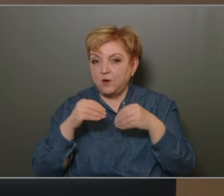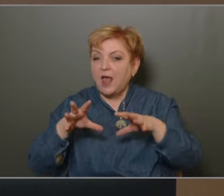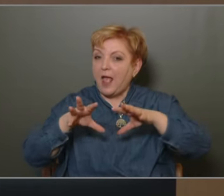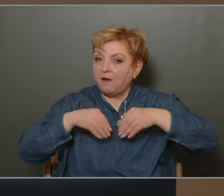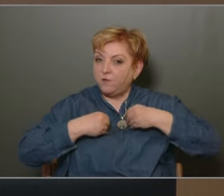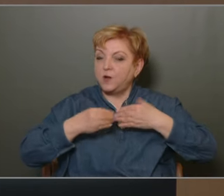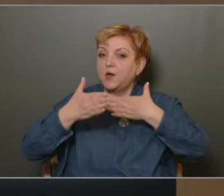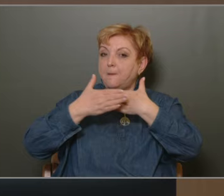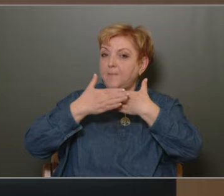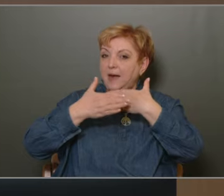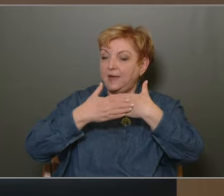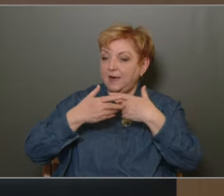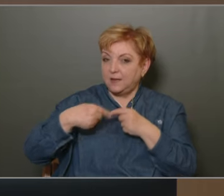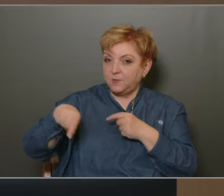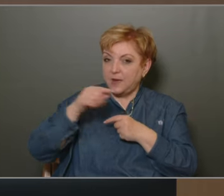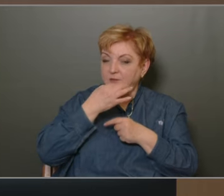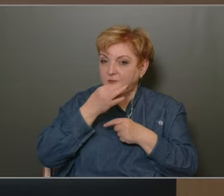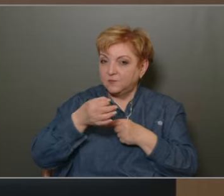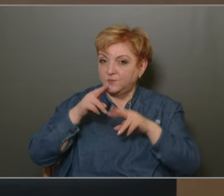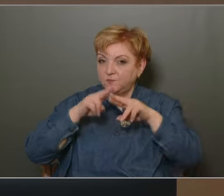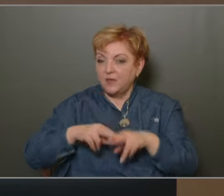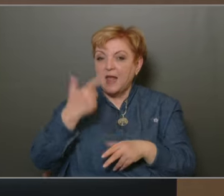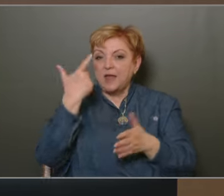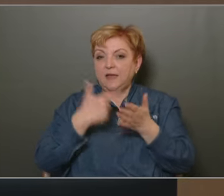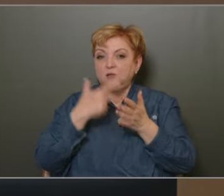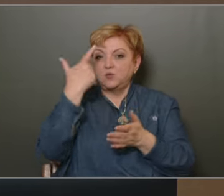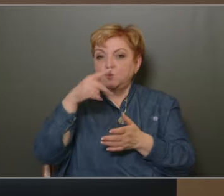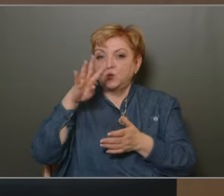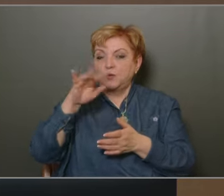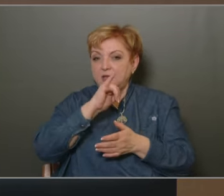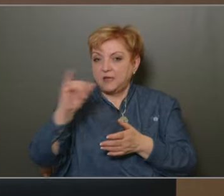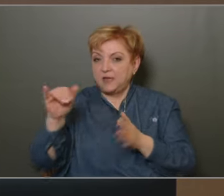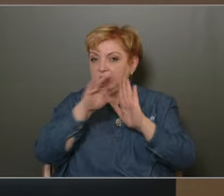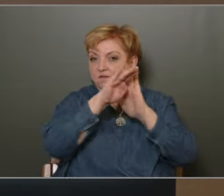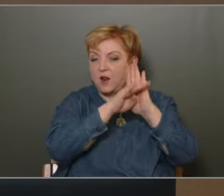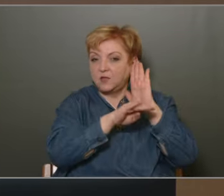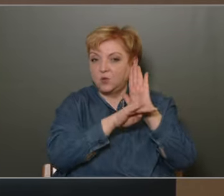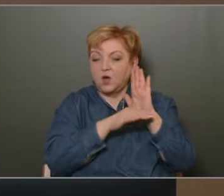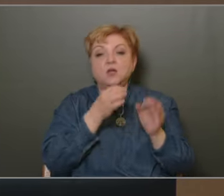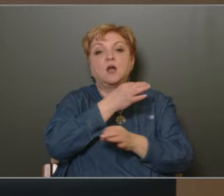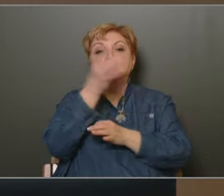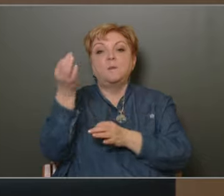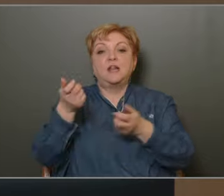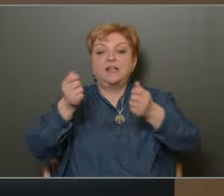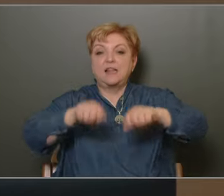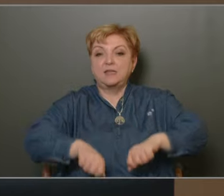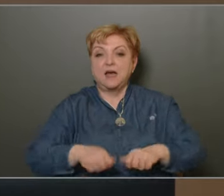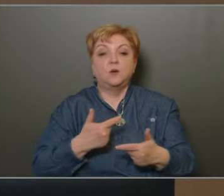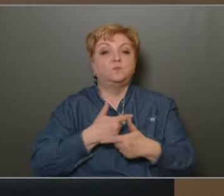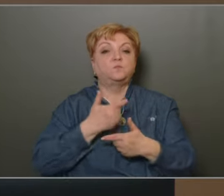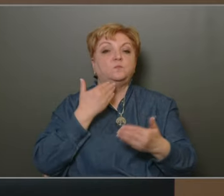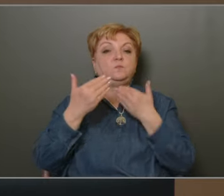elfogadja a mellékledben foglalt helyi gyermekvédelmi rendszer 2024. évi feladatai napirendet lezártam